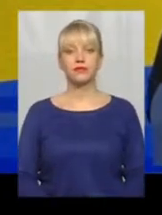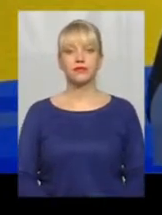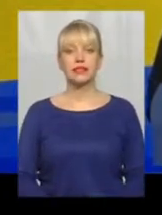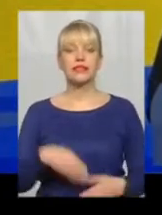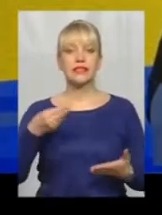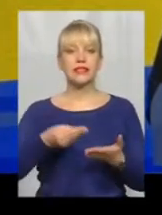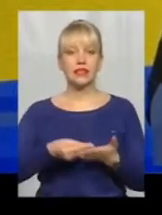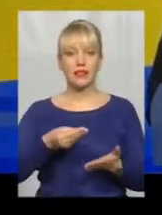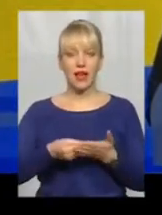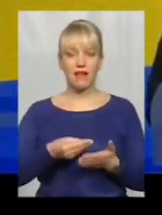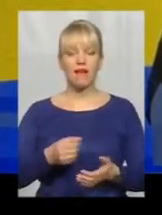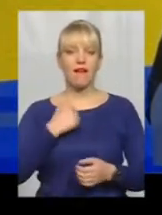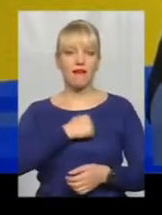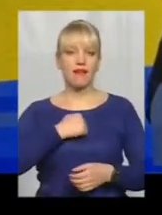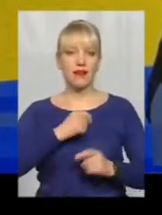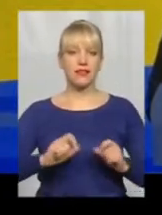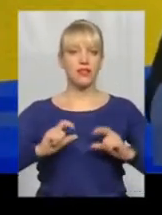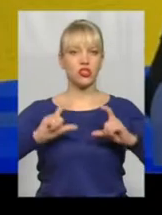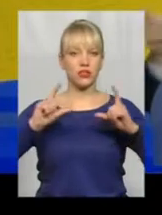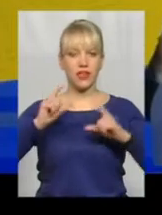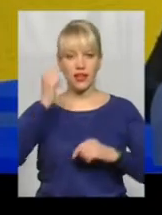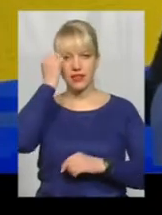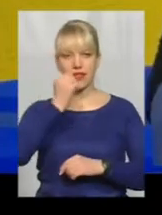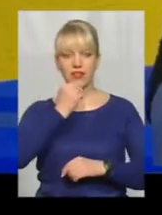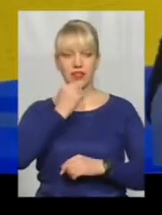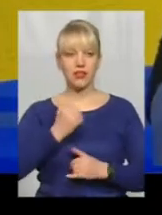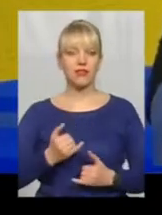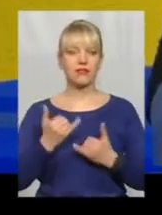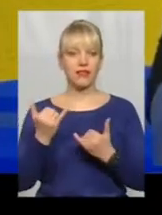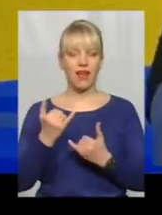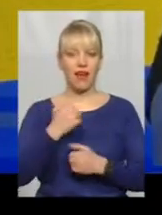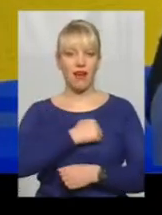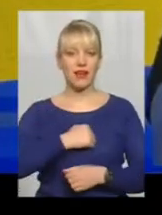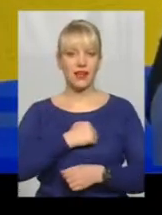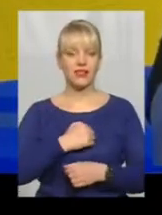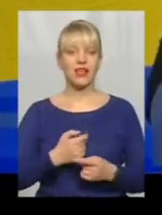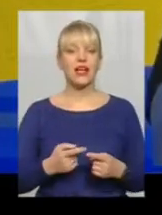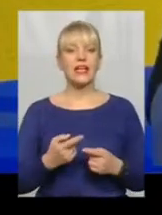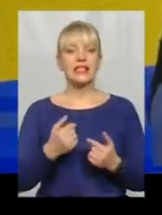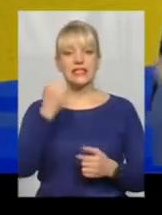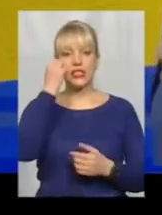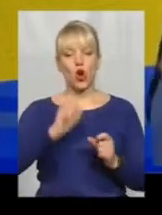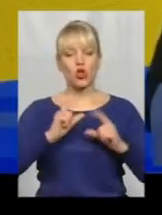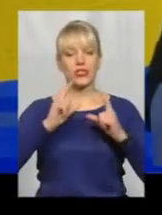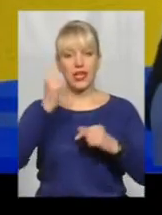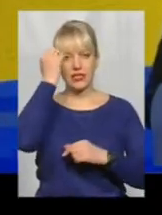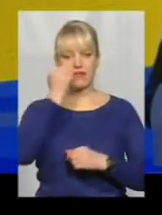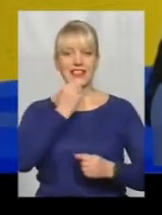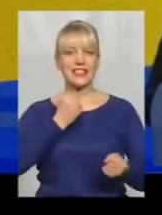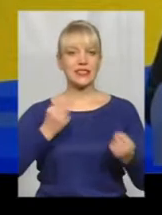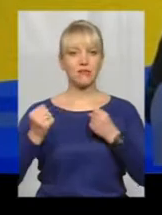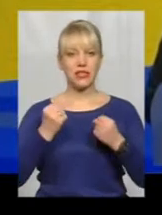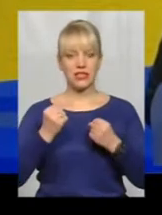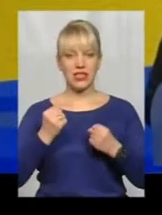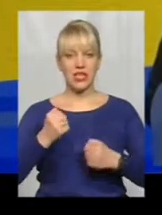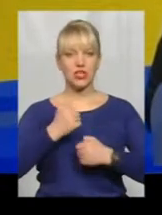Ціна агресії зростає для агресора, зростає завдяки зміцненню Збройних